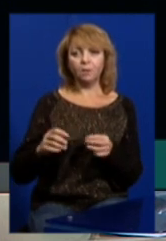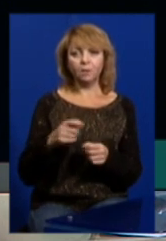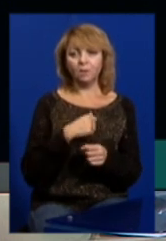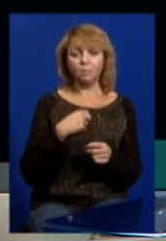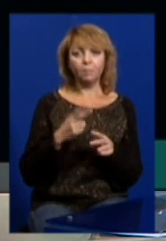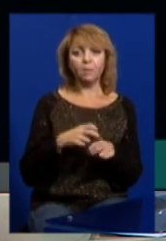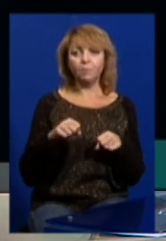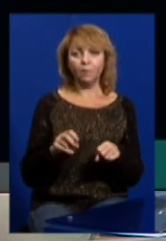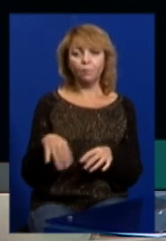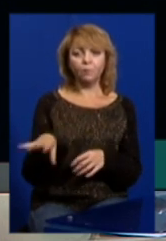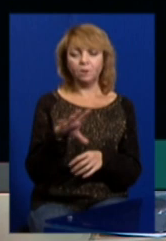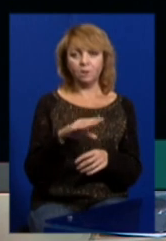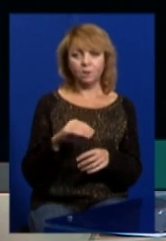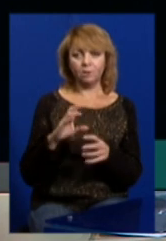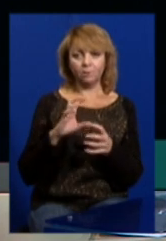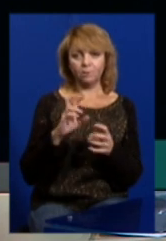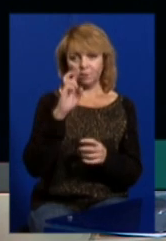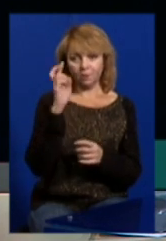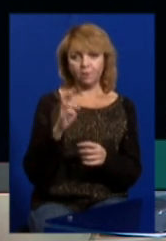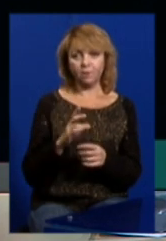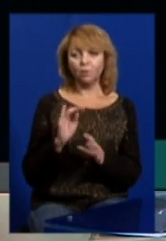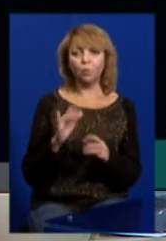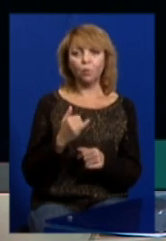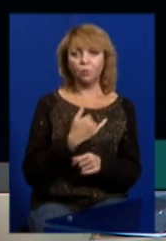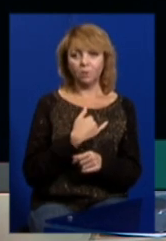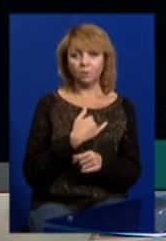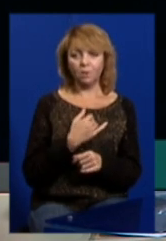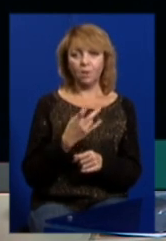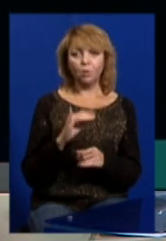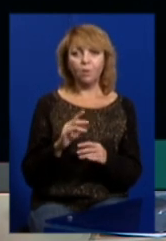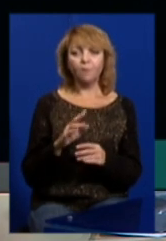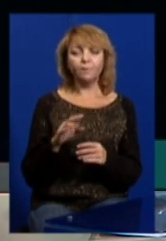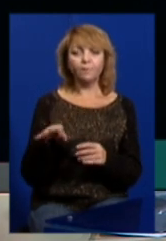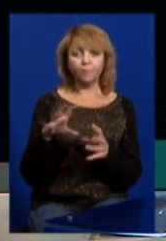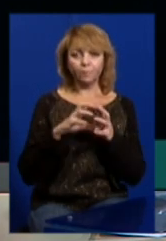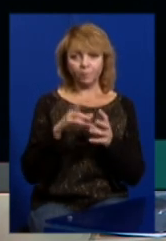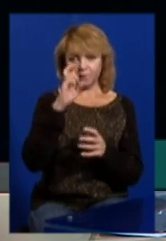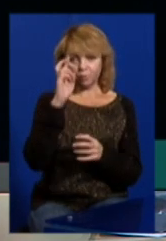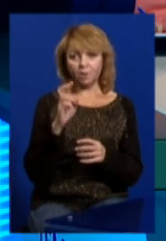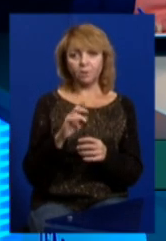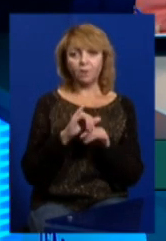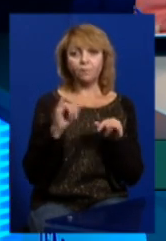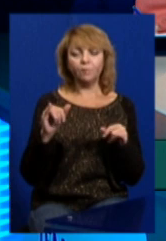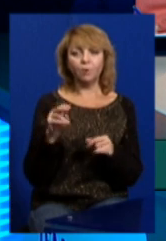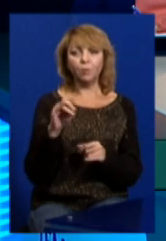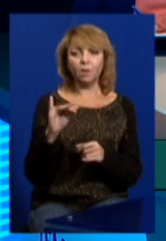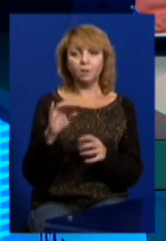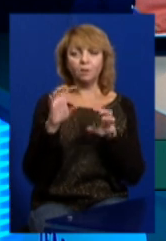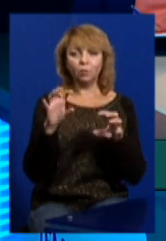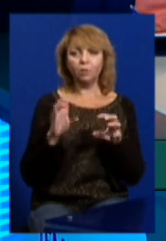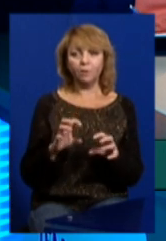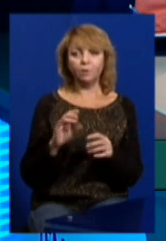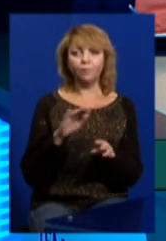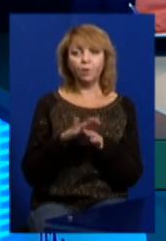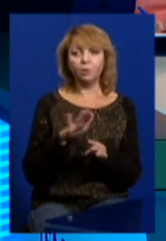безправна в усіх странах, не тільки в нас. Але в странах розвинутої демократії, законодавча і